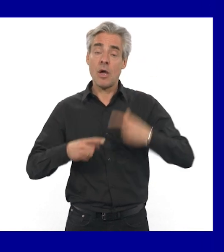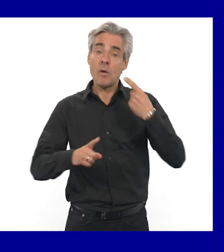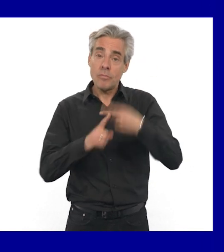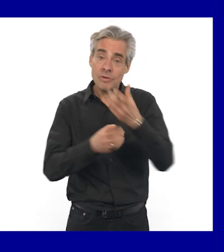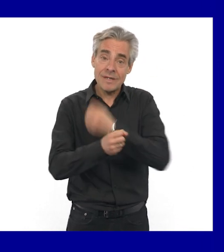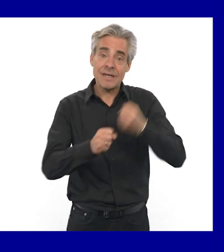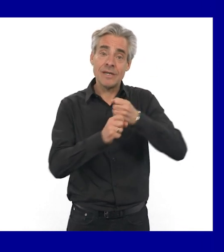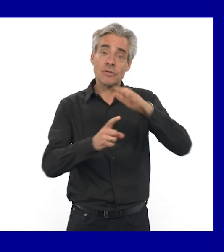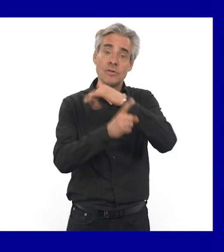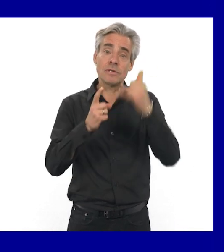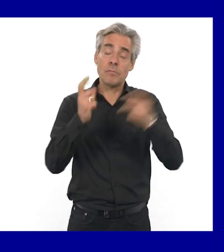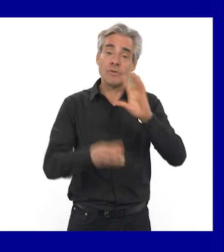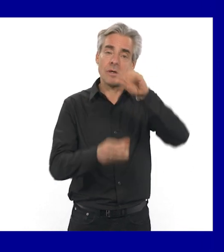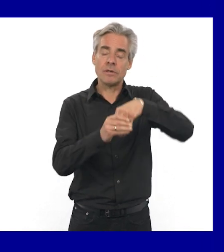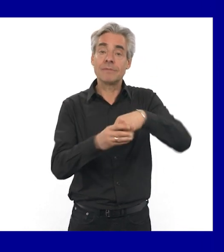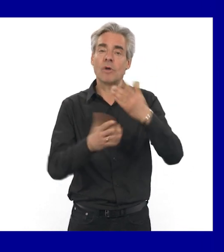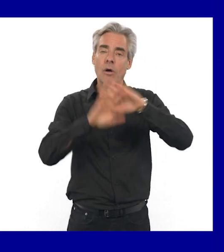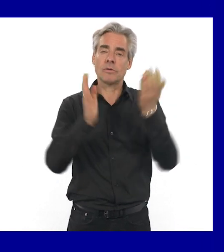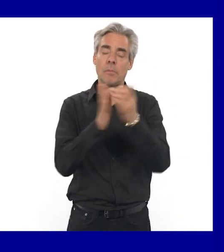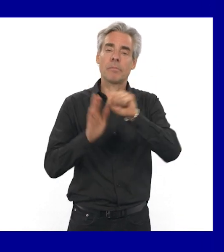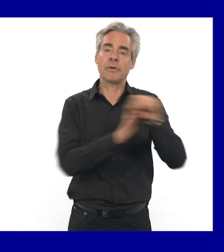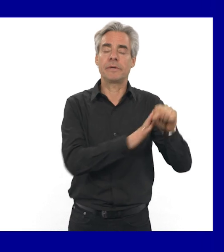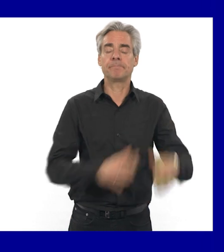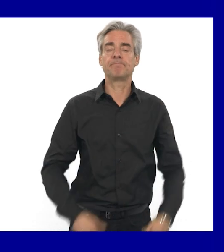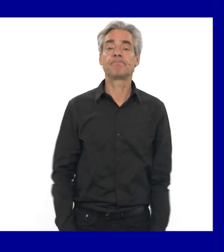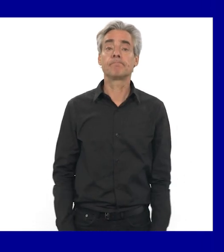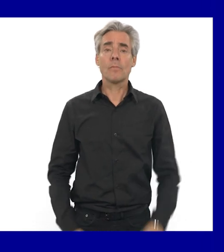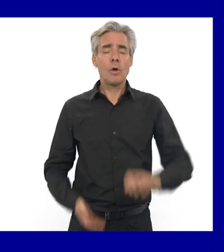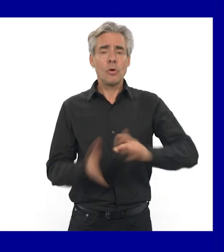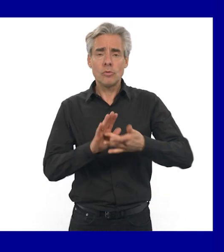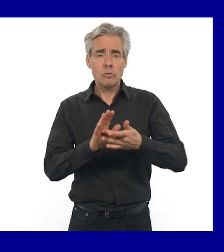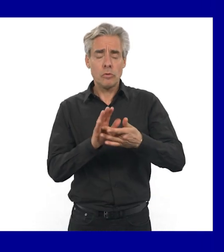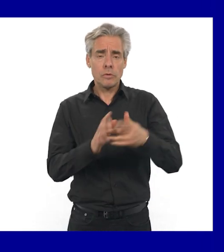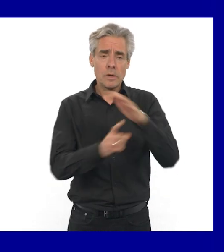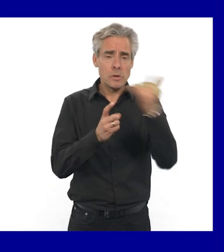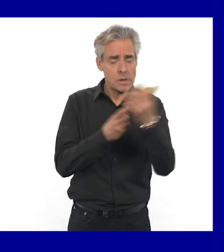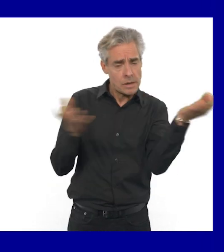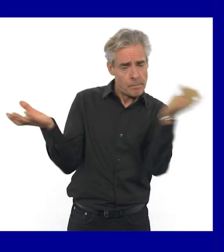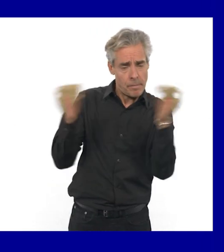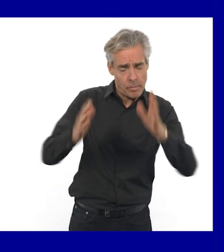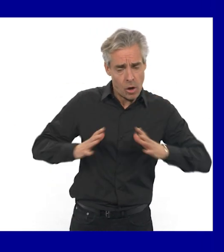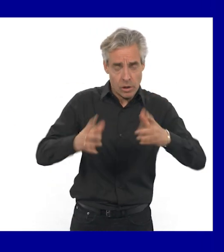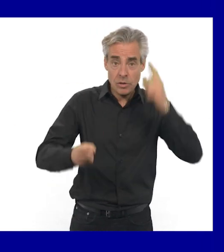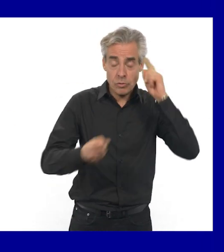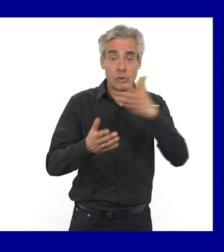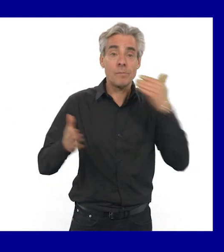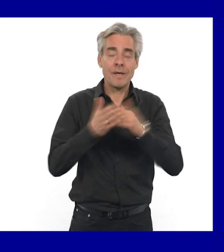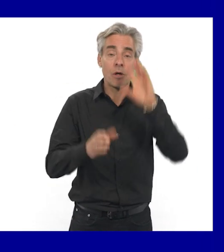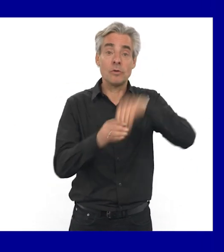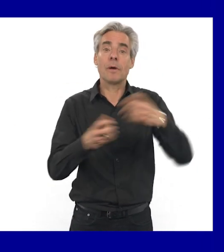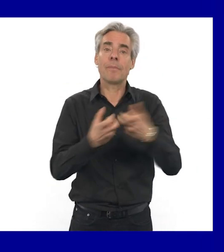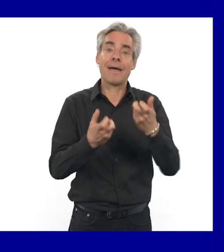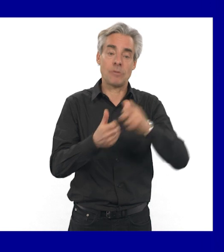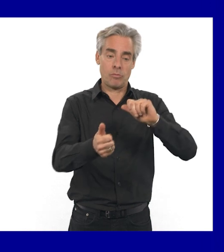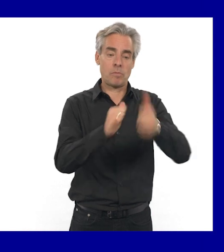construction d'une société plus inclusive une priorité. Toutes les composantes sociétales sont engagées pour cette inclusion, notamment